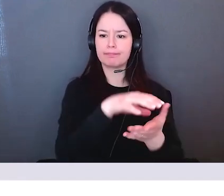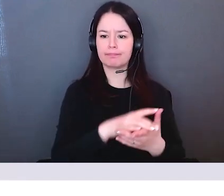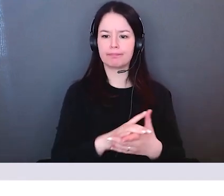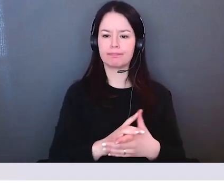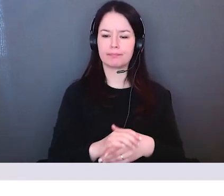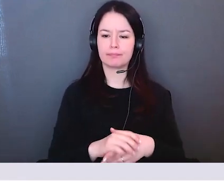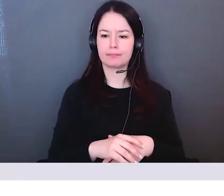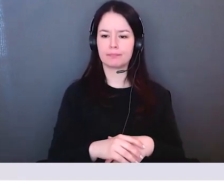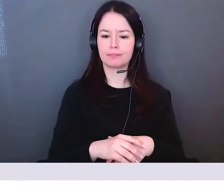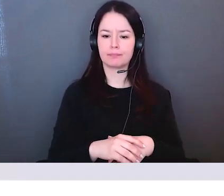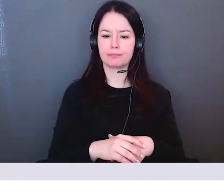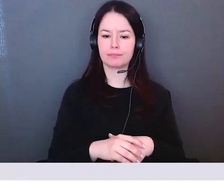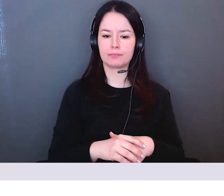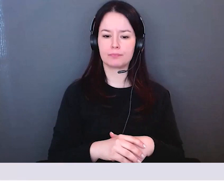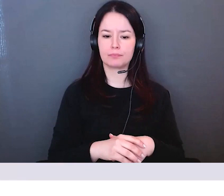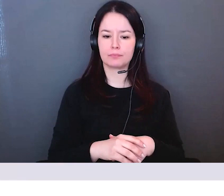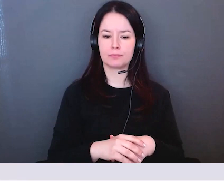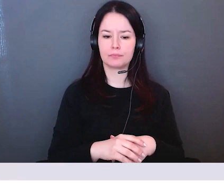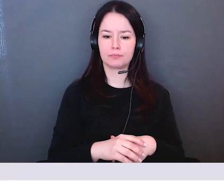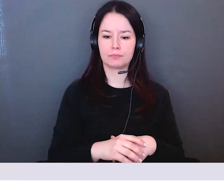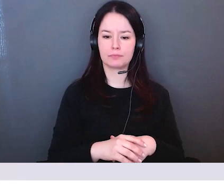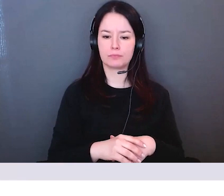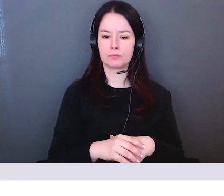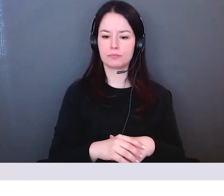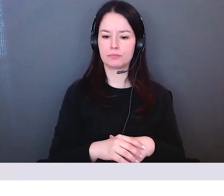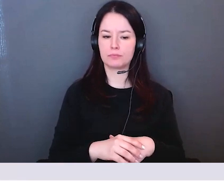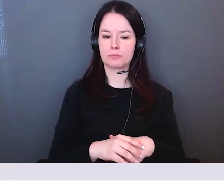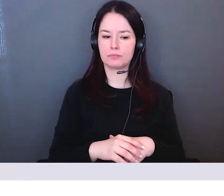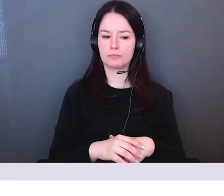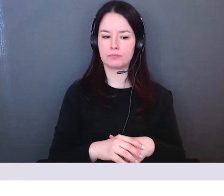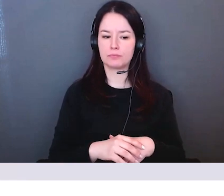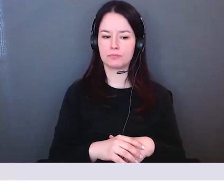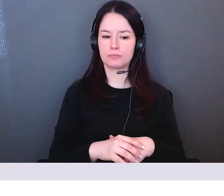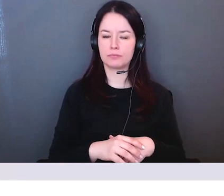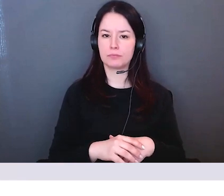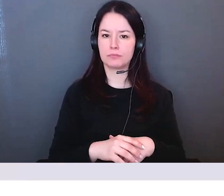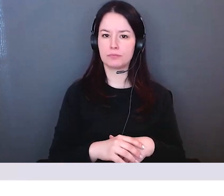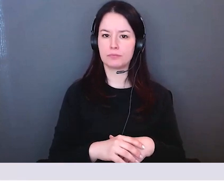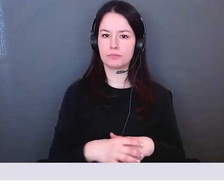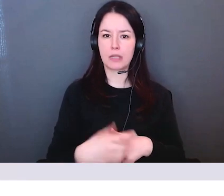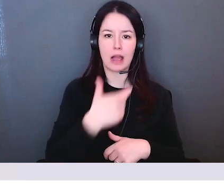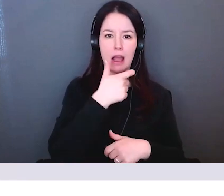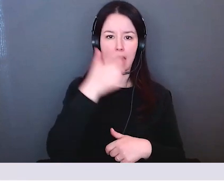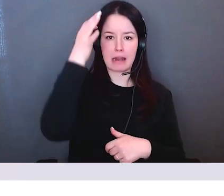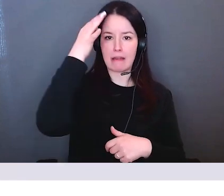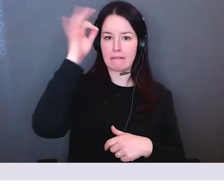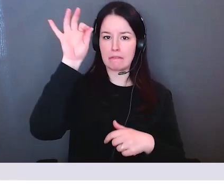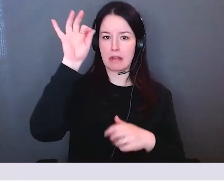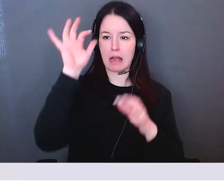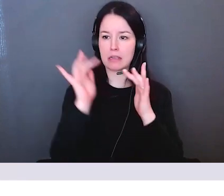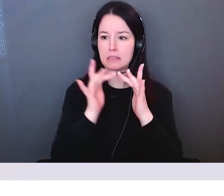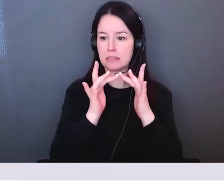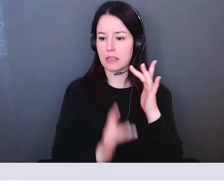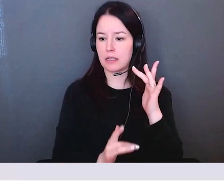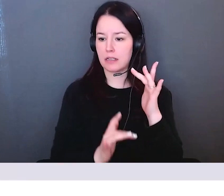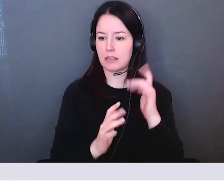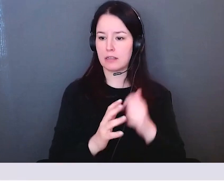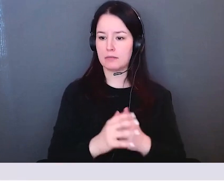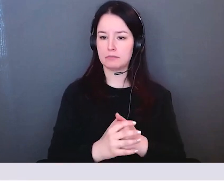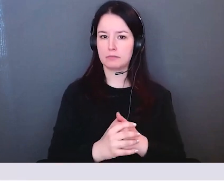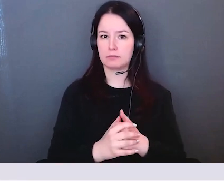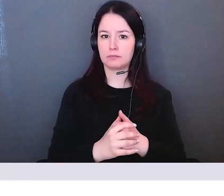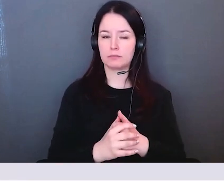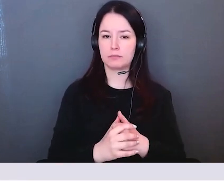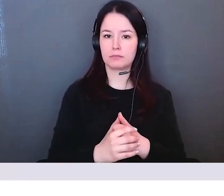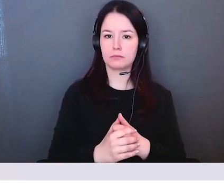intentionné personne ne veut nous avons été sélectionnés on a été sélectionnés pour faire